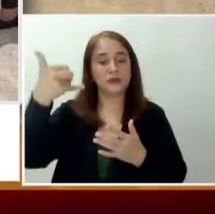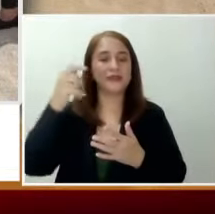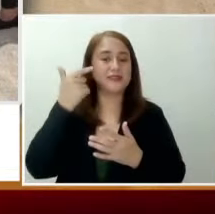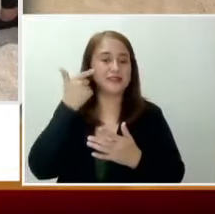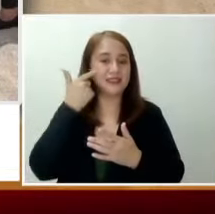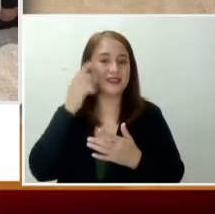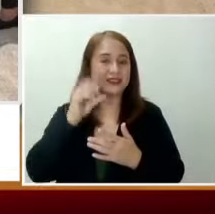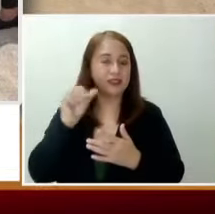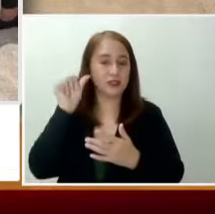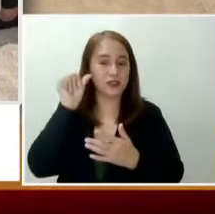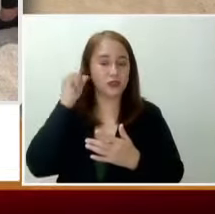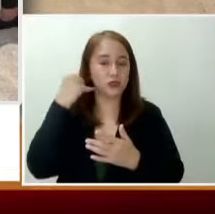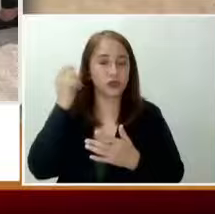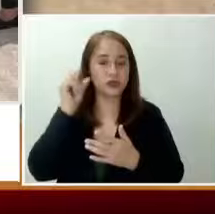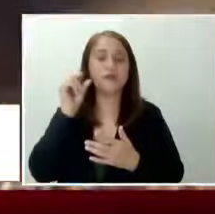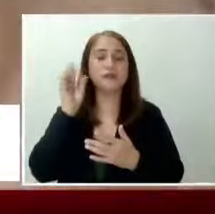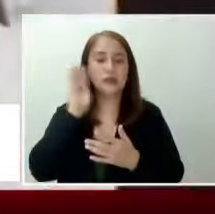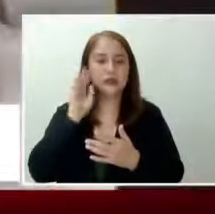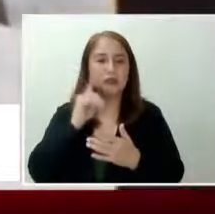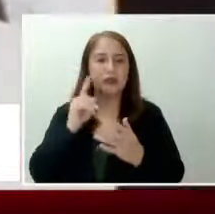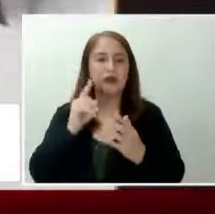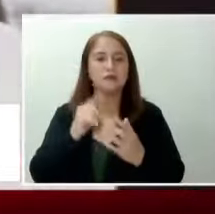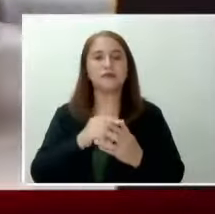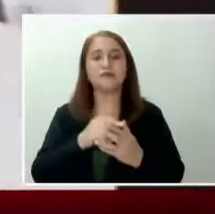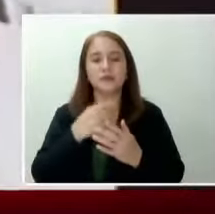bilang kompirmasyon sa kanilang ugnayan.